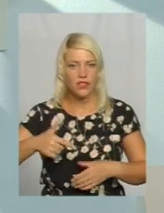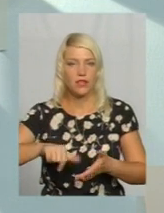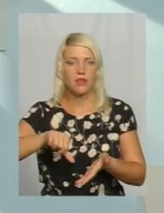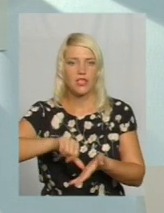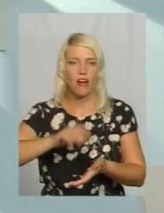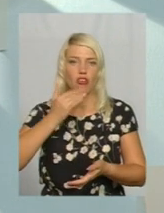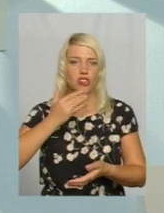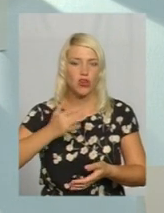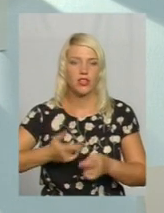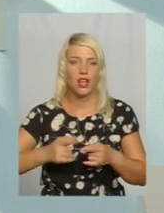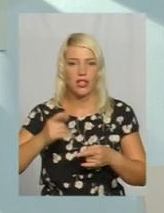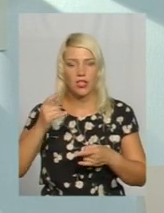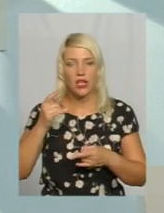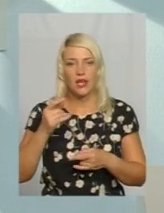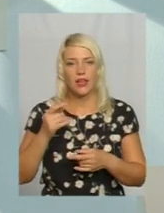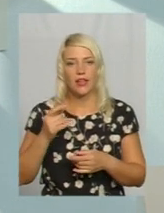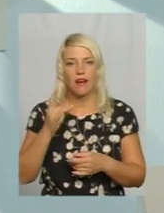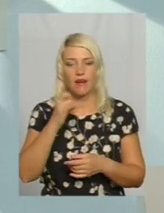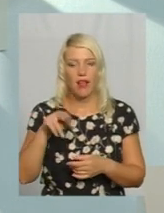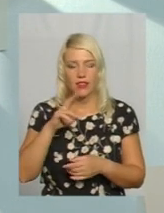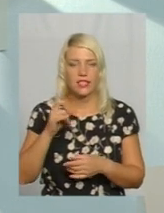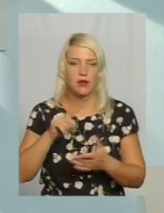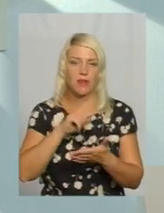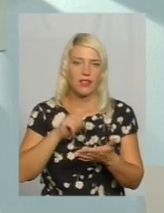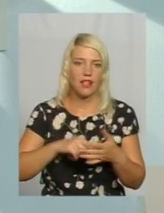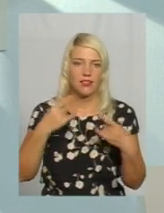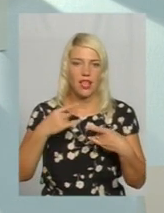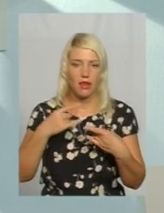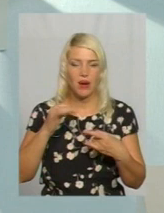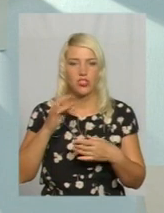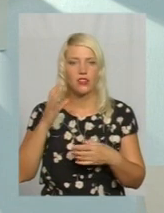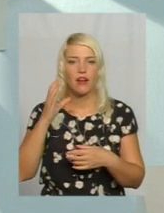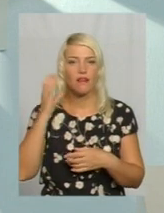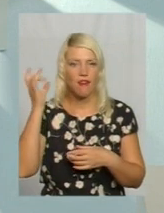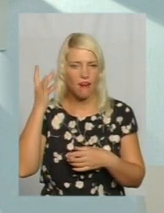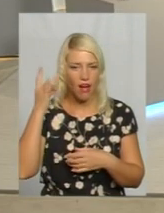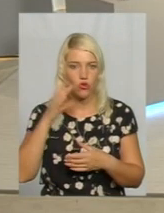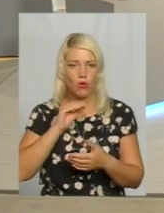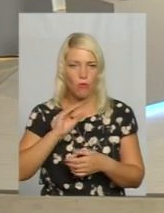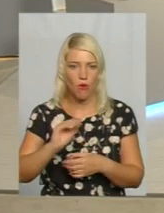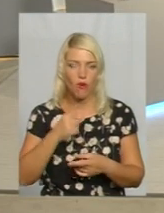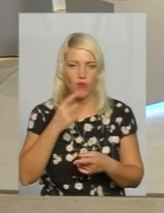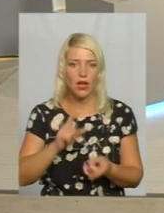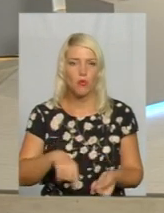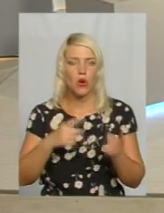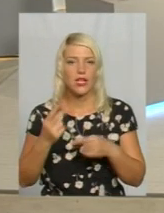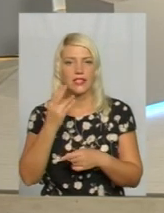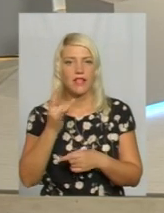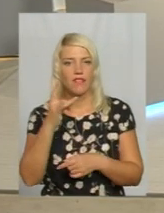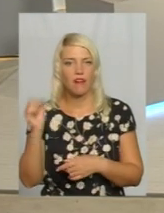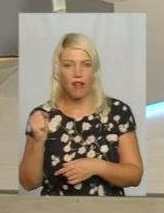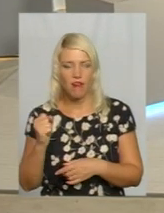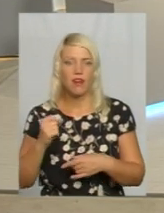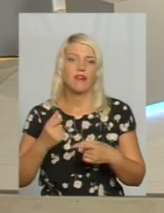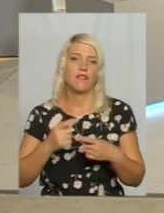Національної ради України з питань телебачення і радіомовлення у Хмельницькій області. Говорили ми про перехід на цифрове телебачення